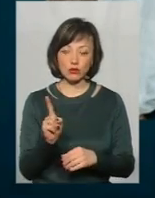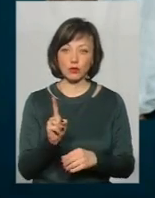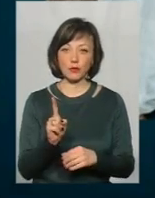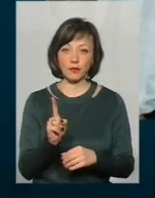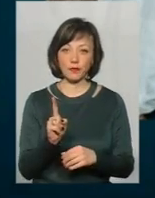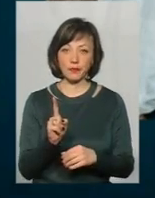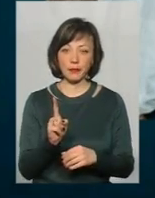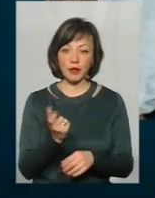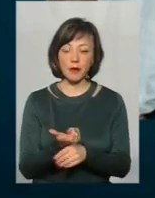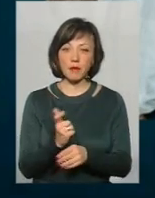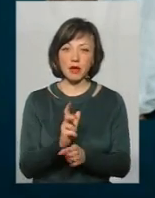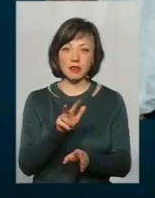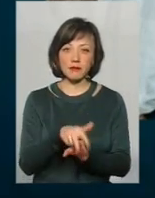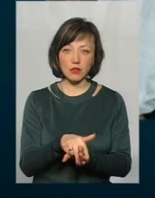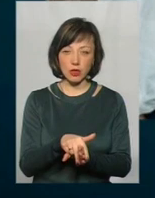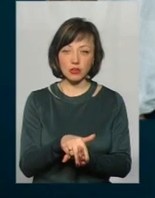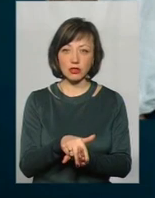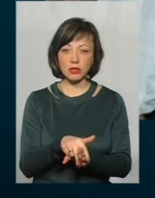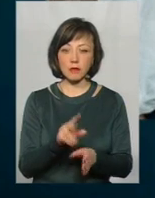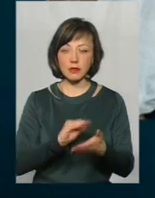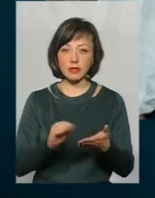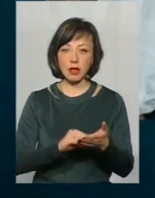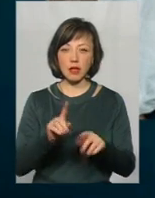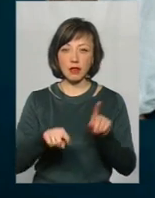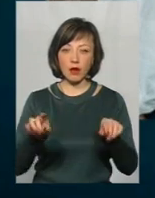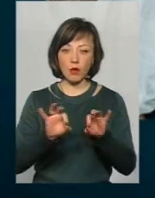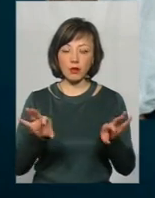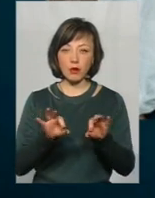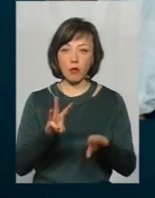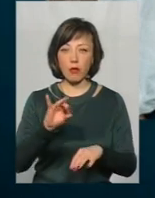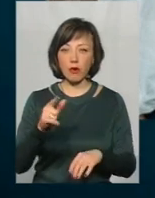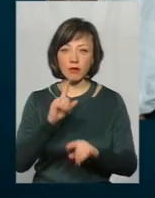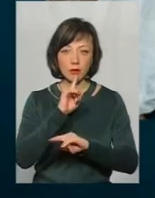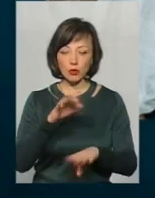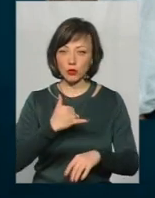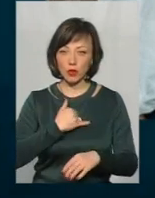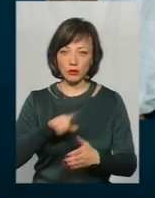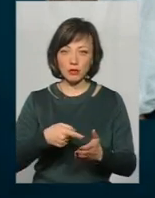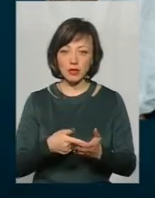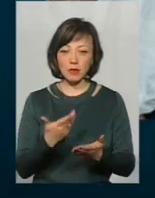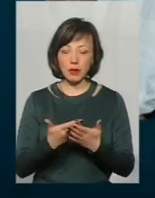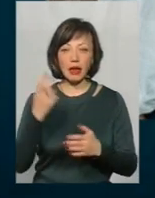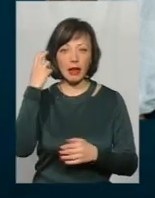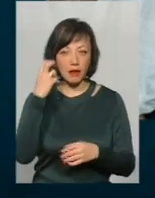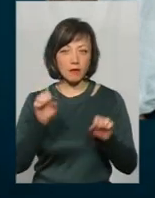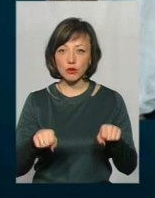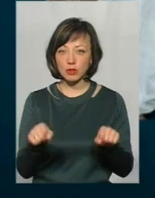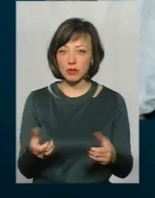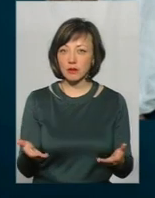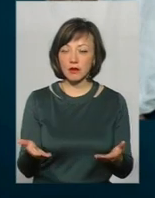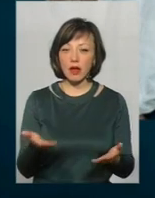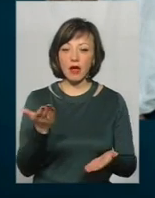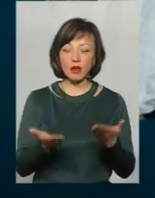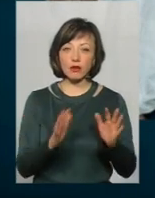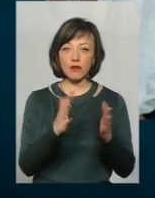перезавантаження, як писали деякі коментарі, моргів не буде в нашому місті. Якщо брати Київ, можливо. Якщо дійсно будуть